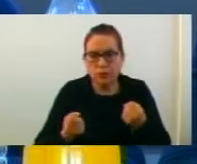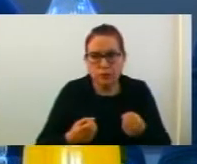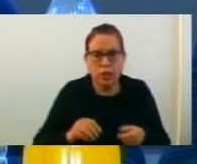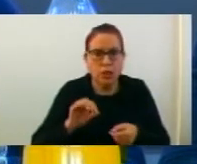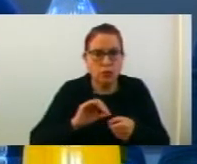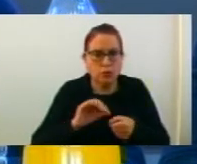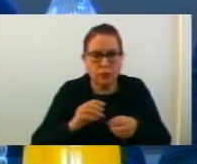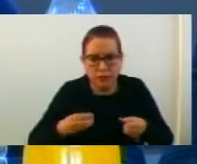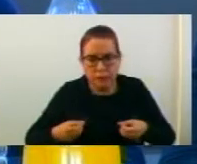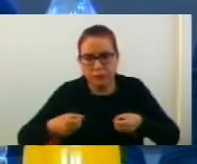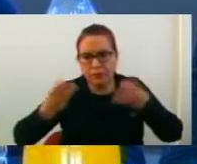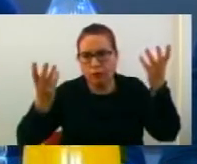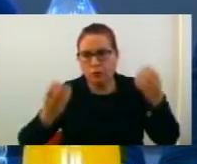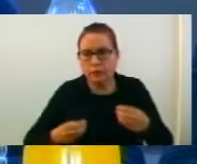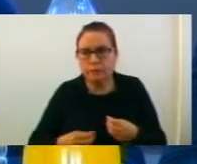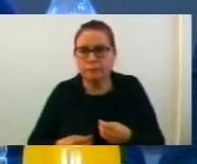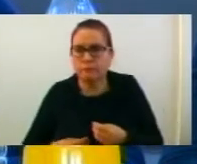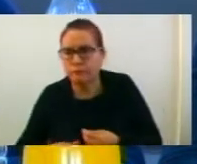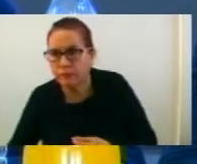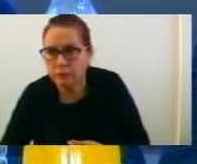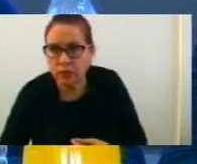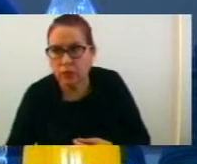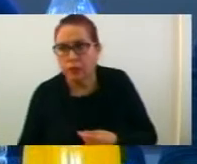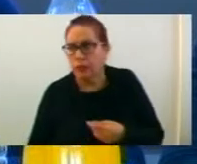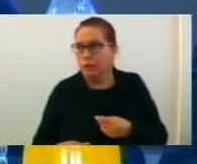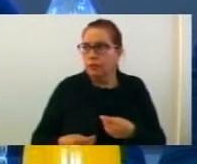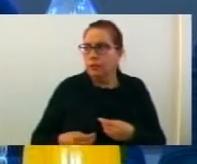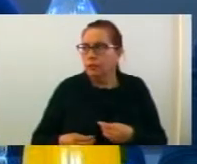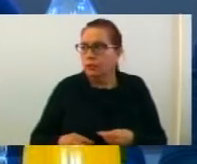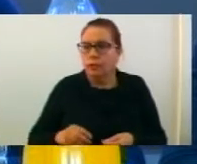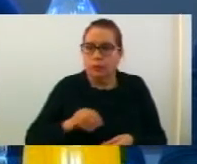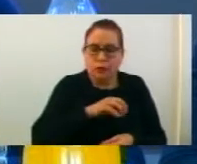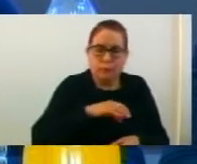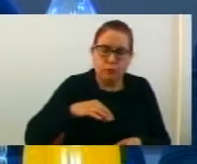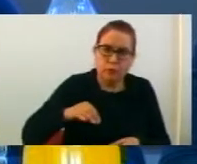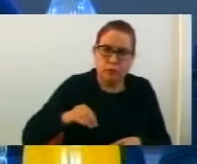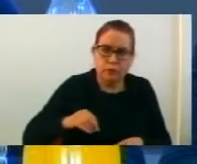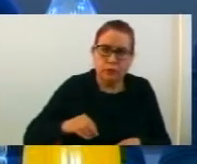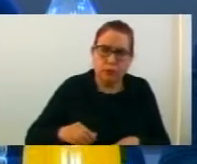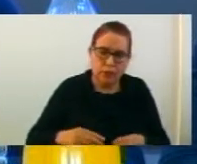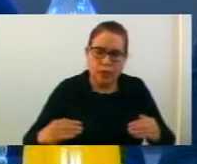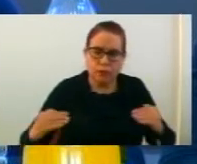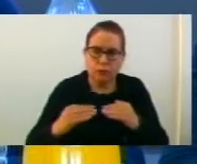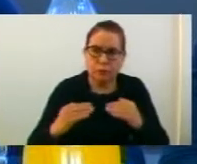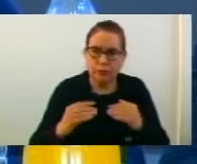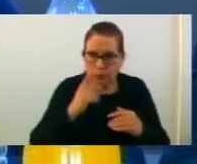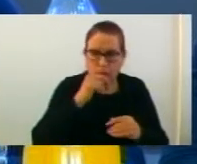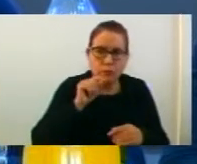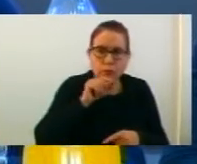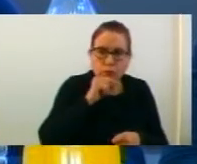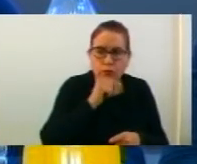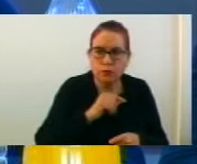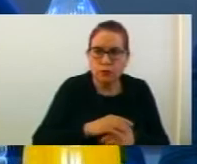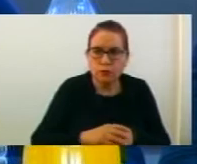формирање на четири тимови за реализација на екостандарди, подпишување на меморандуми за соработка со Община Струмица и